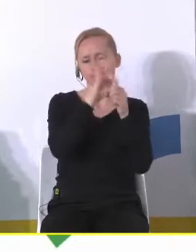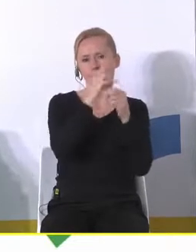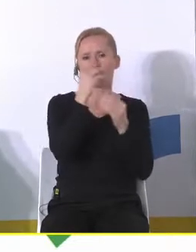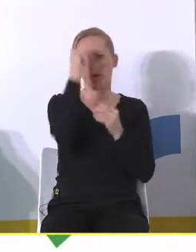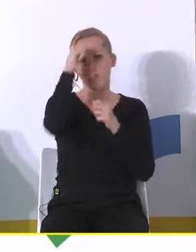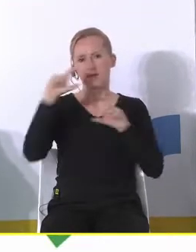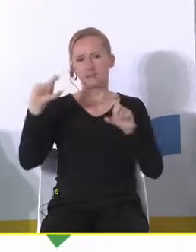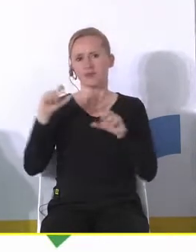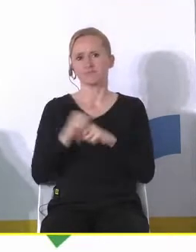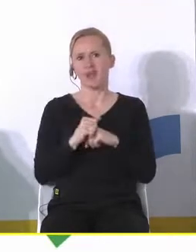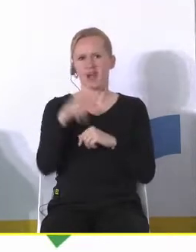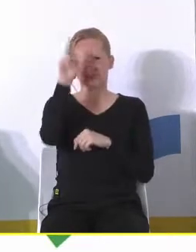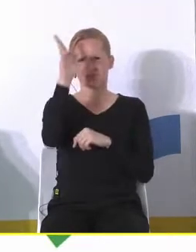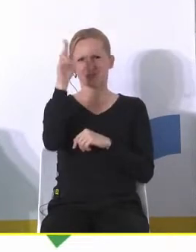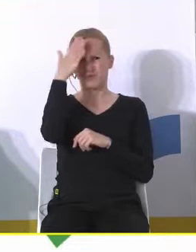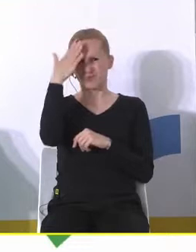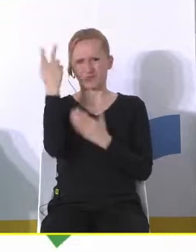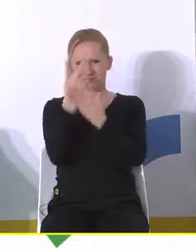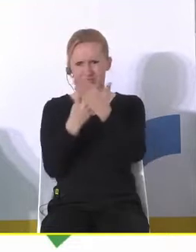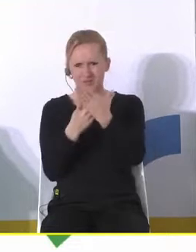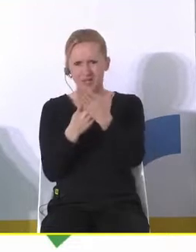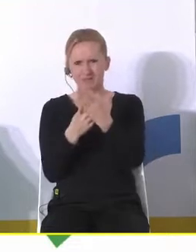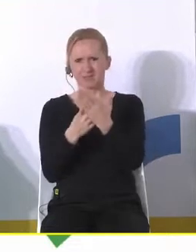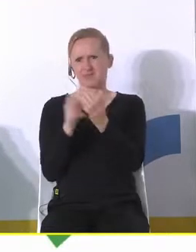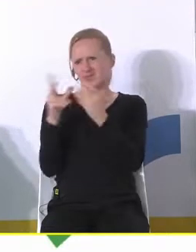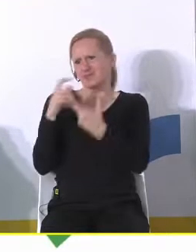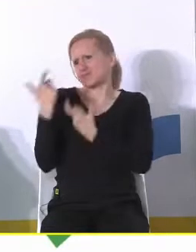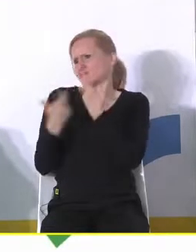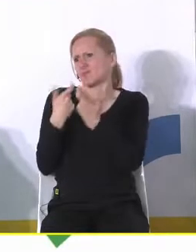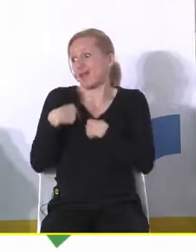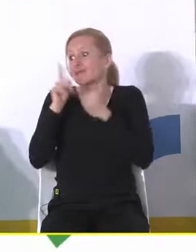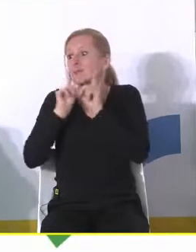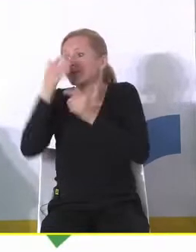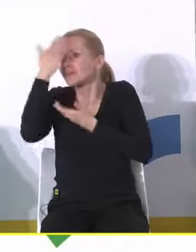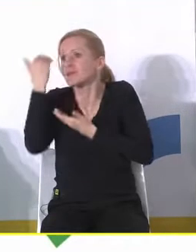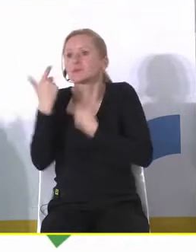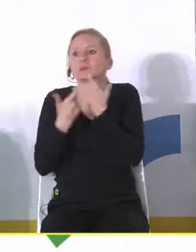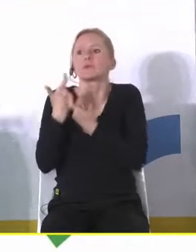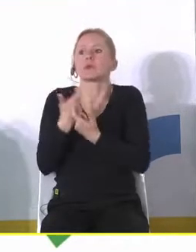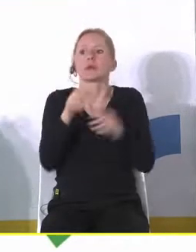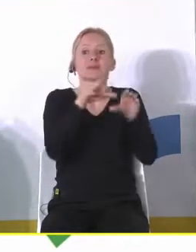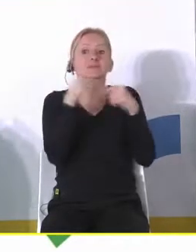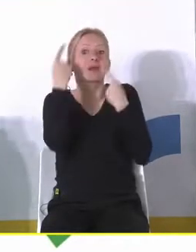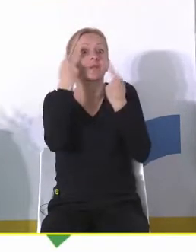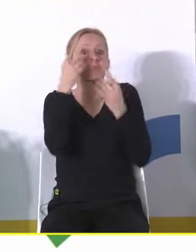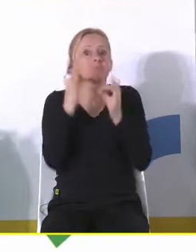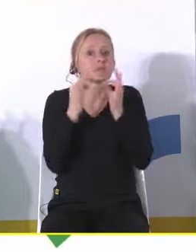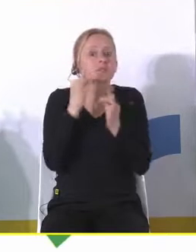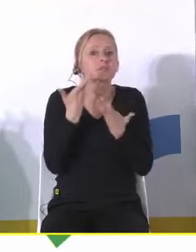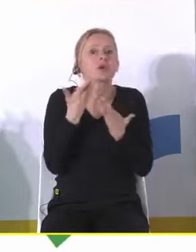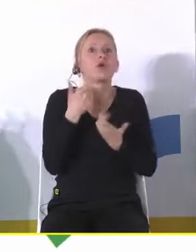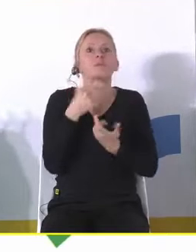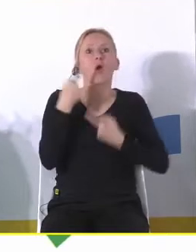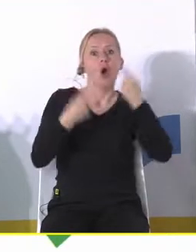dalej i tak dalej mieszkaniec to czyta mówi no coś zrobili ale co nie wiem tak no i zaczęli zastanawiać się jak inaczej